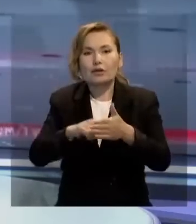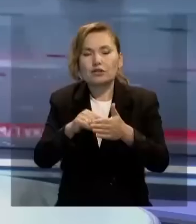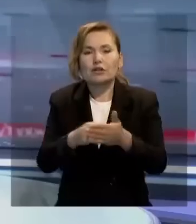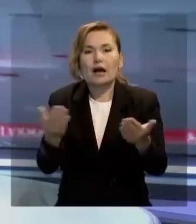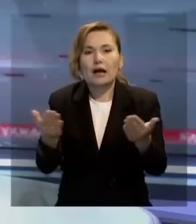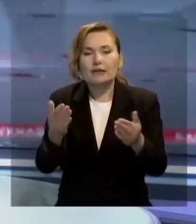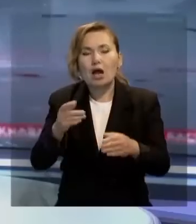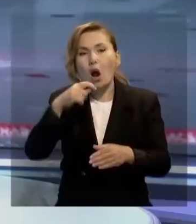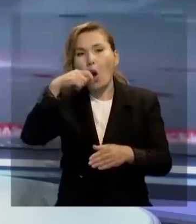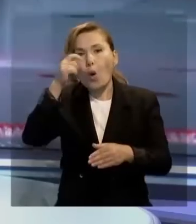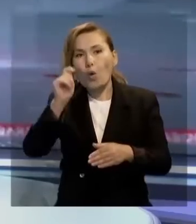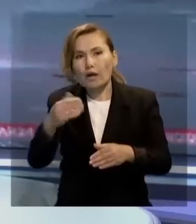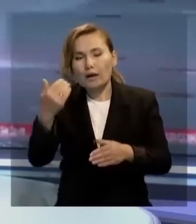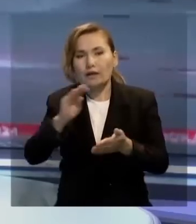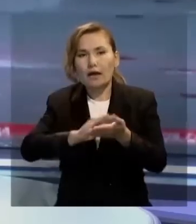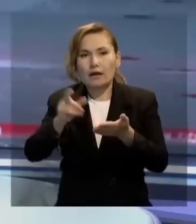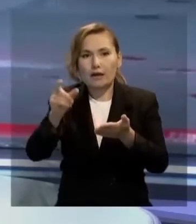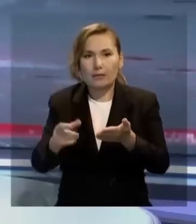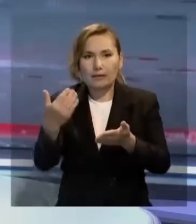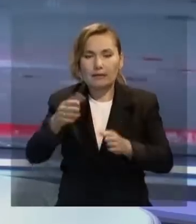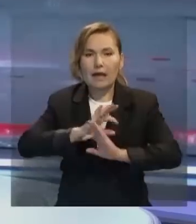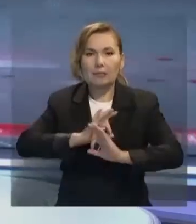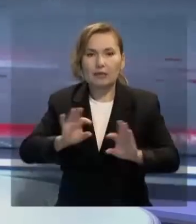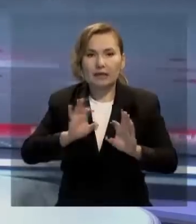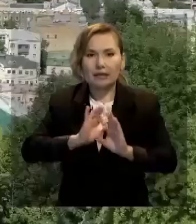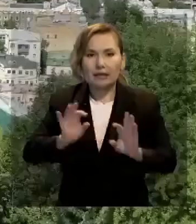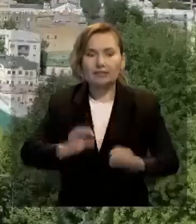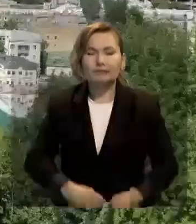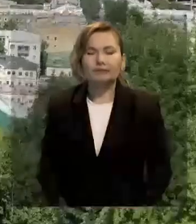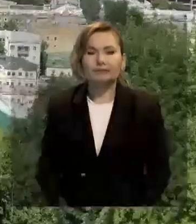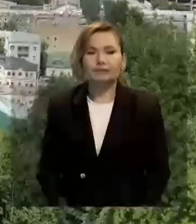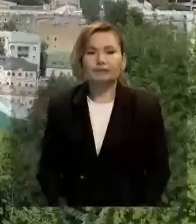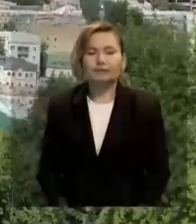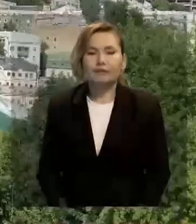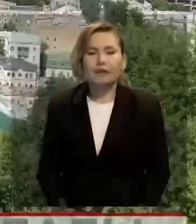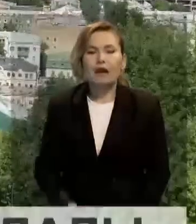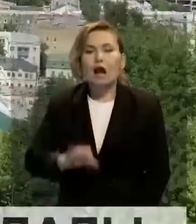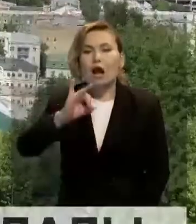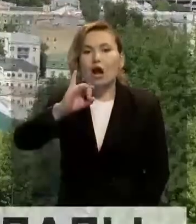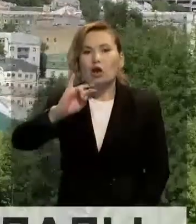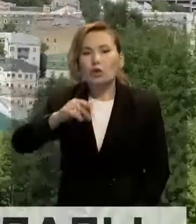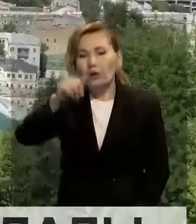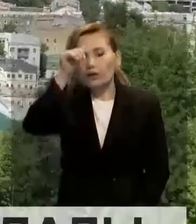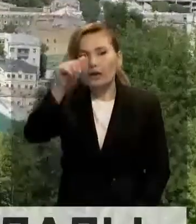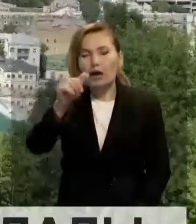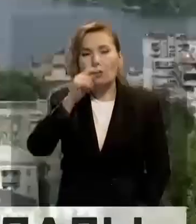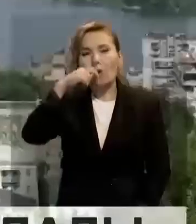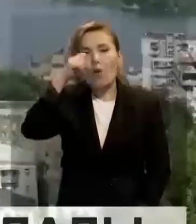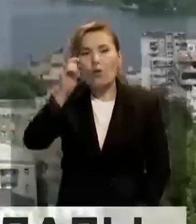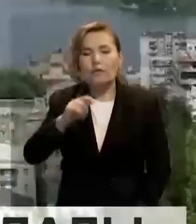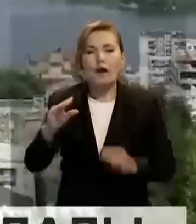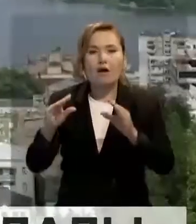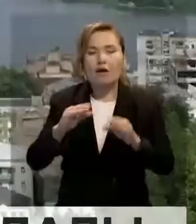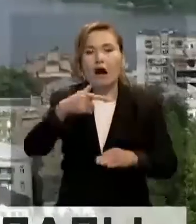Украинадаға меншікті тілтіміз айыда қыдырбай айтып бірет. Маусым айындағана Украинадаға автогаз